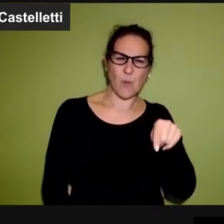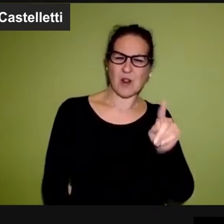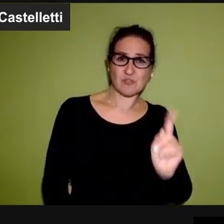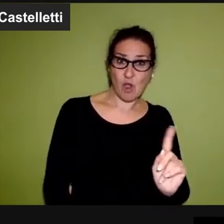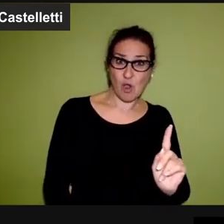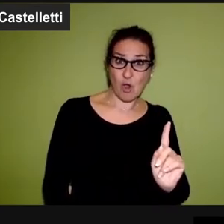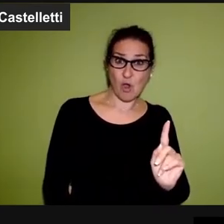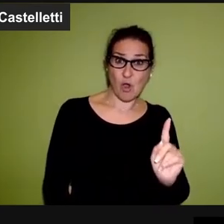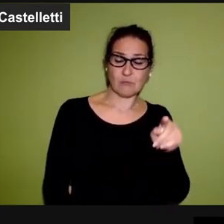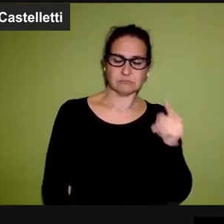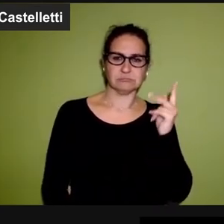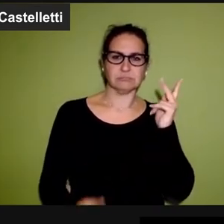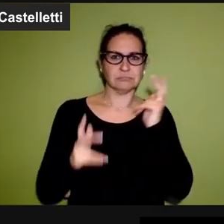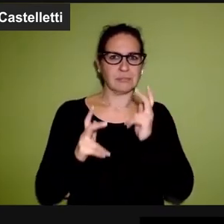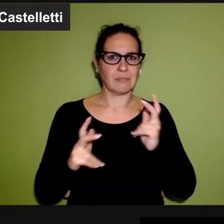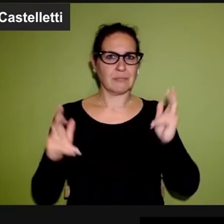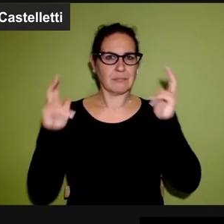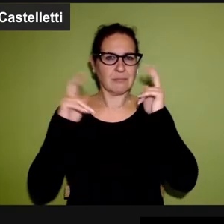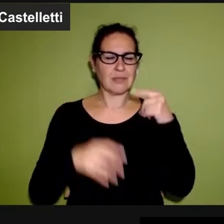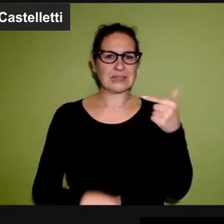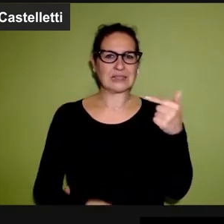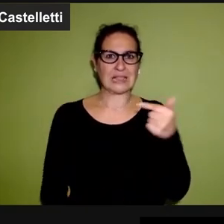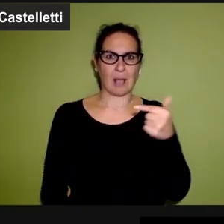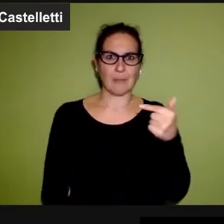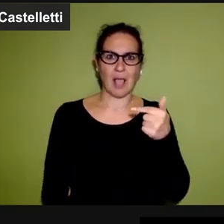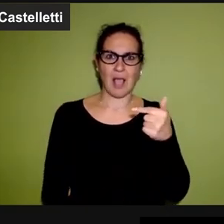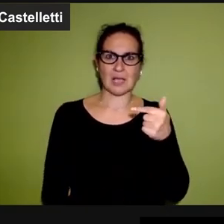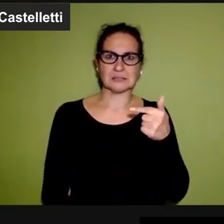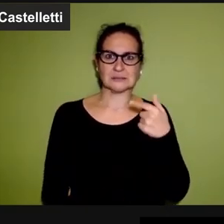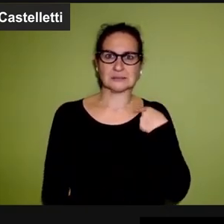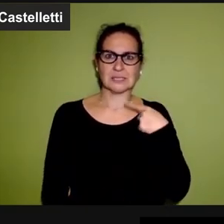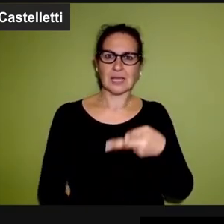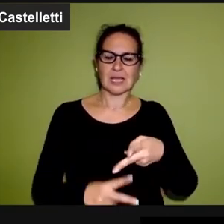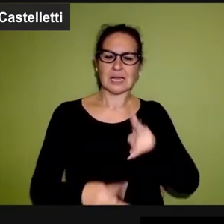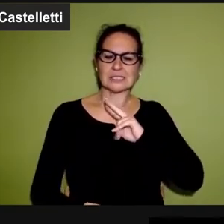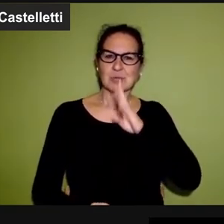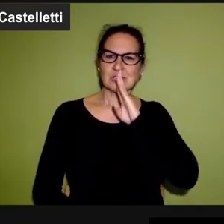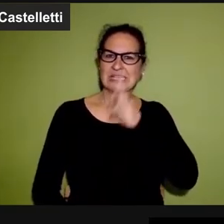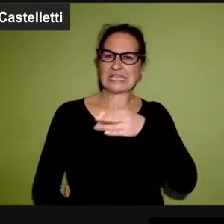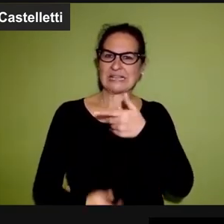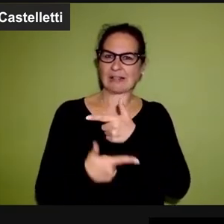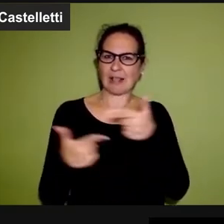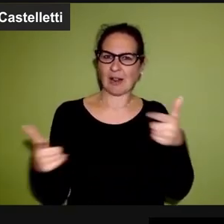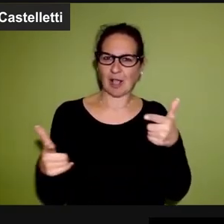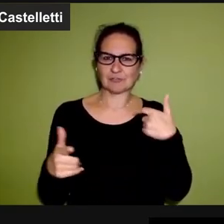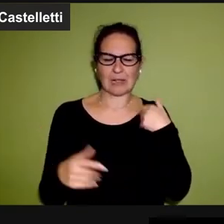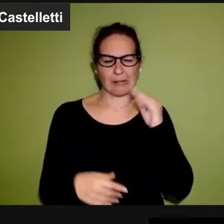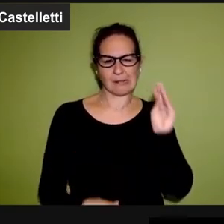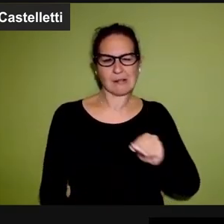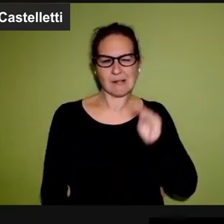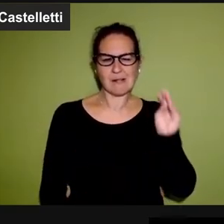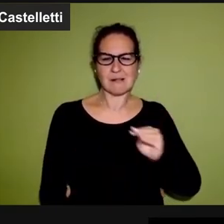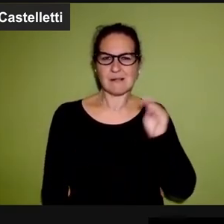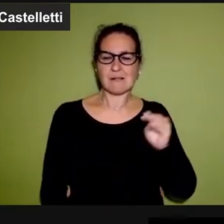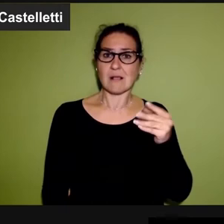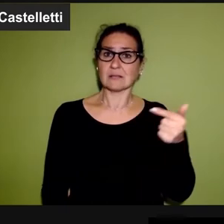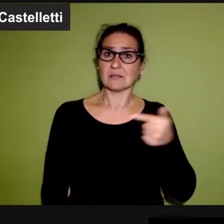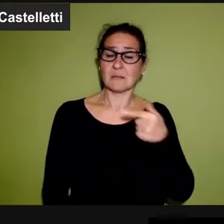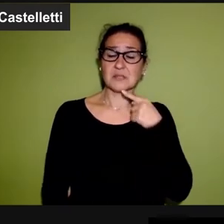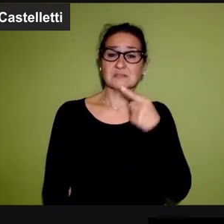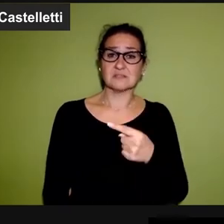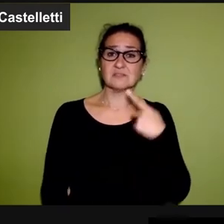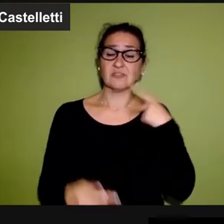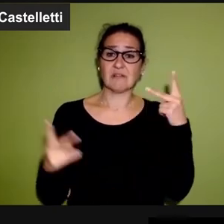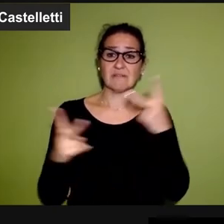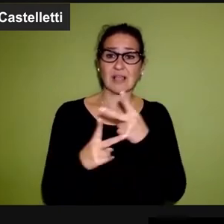che su eminenza Tettamanzi continuava a svicolare rispetto alle domande, a un certo punto